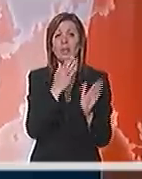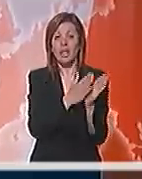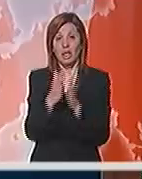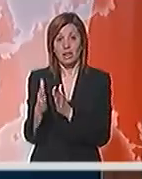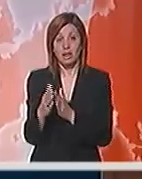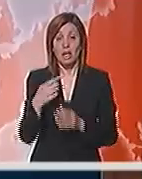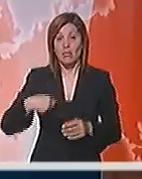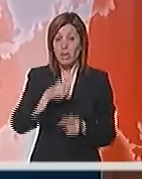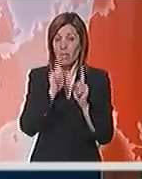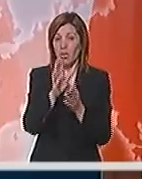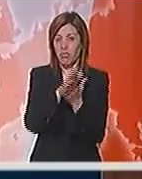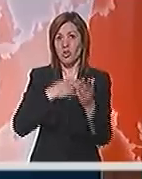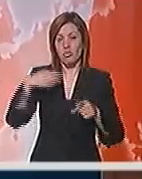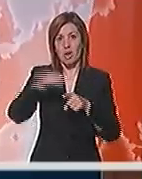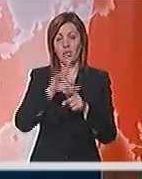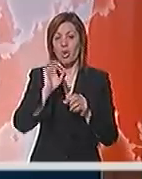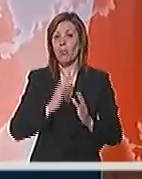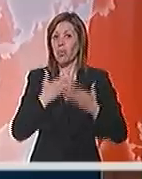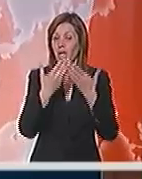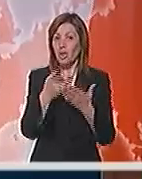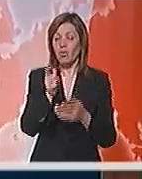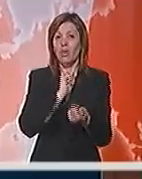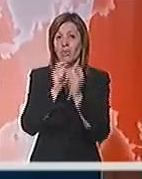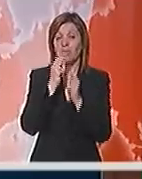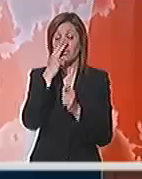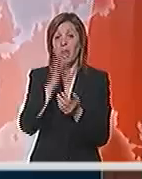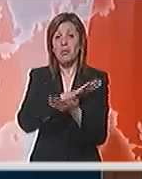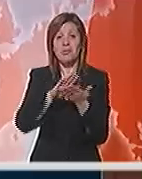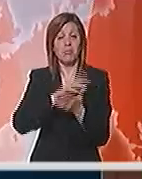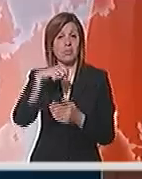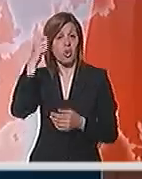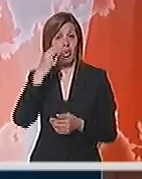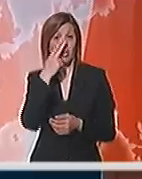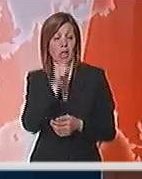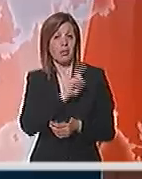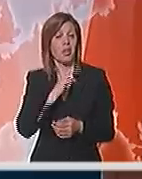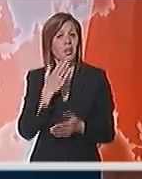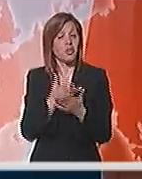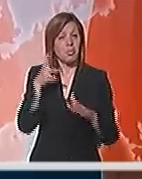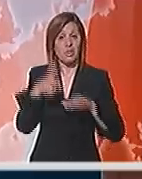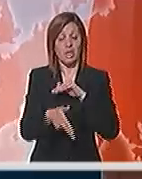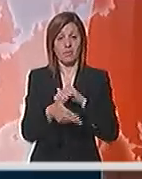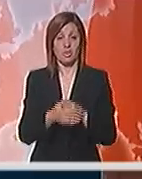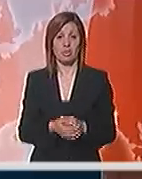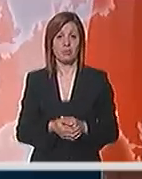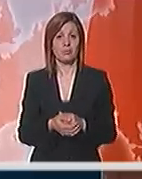Moramo da počnemo raspravu o predlogu. Ovi pregovori liče na Sapunsku operu koja se izgleda nikada neće završiti.